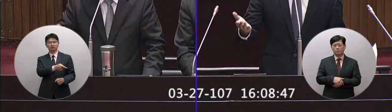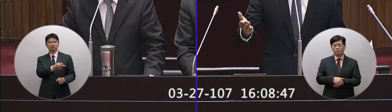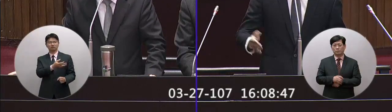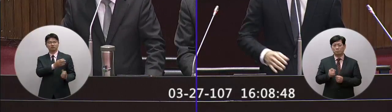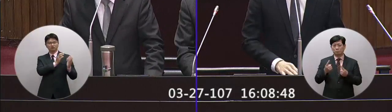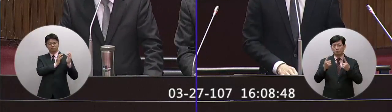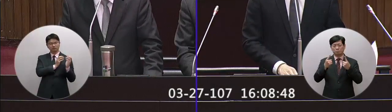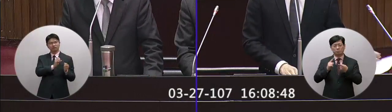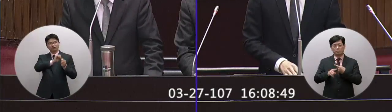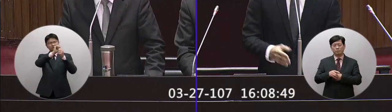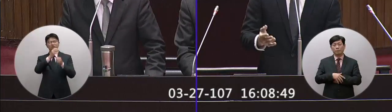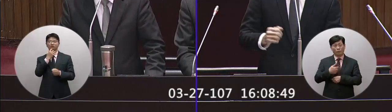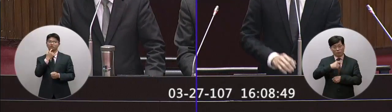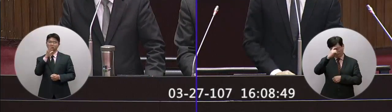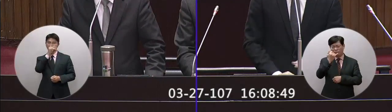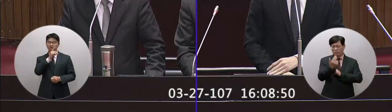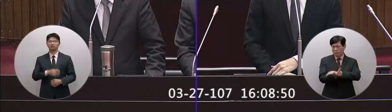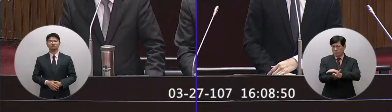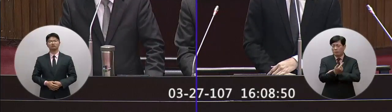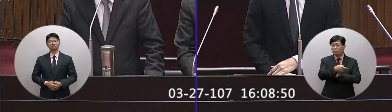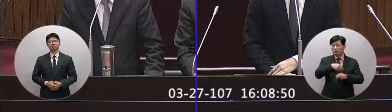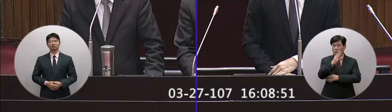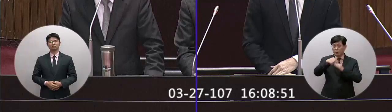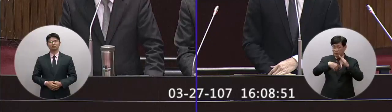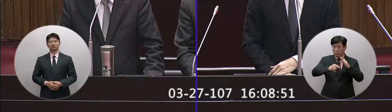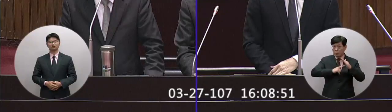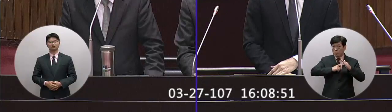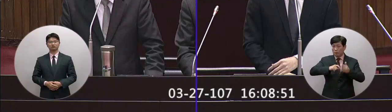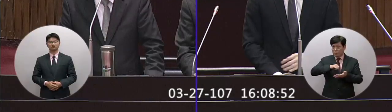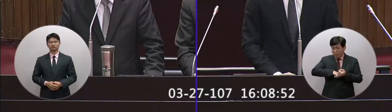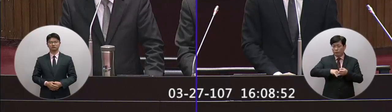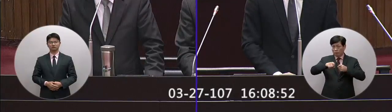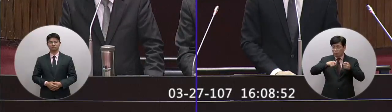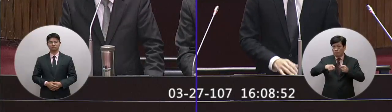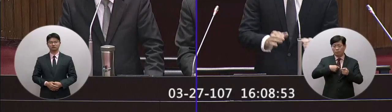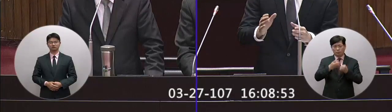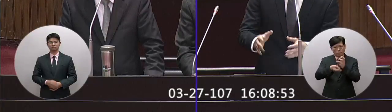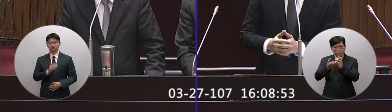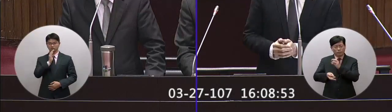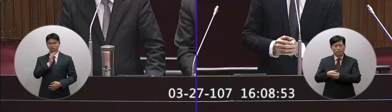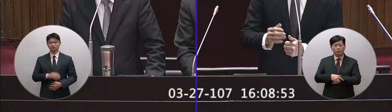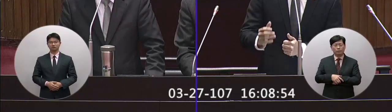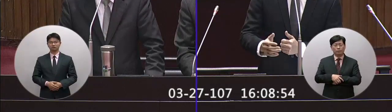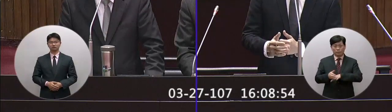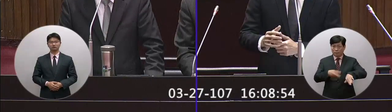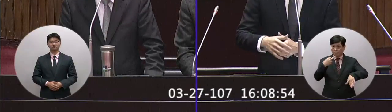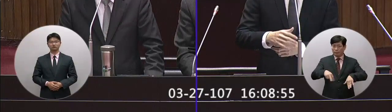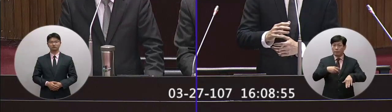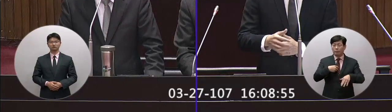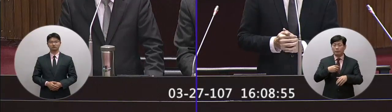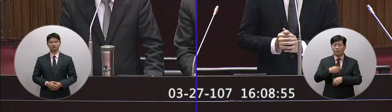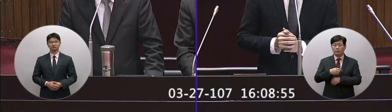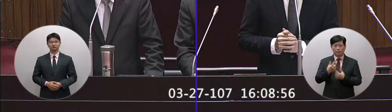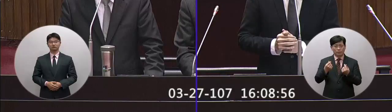一樣的就是我們行政院的這個版本比較有的地方但是另外一方面也要提醒